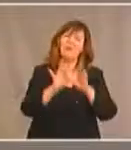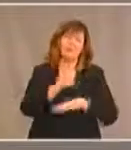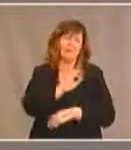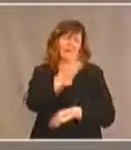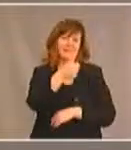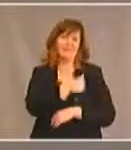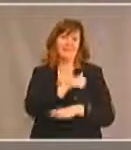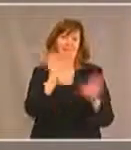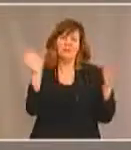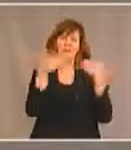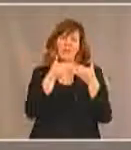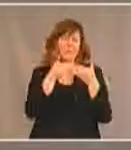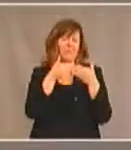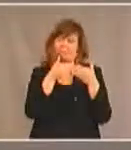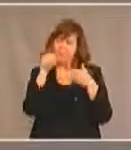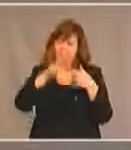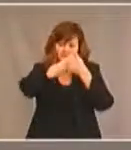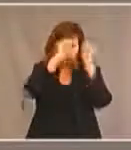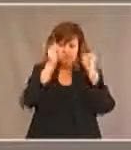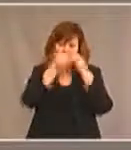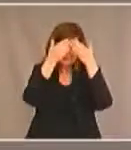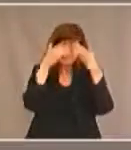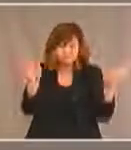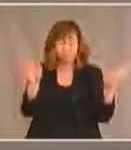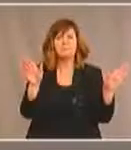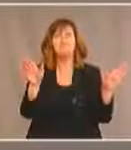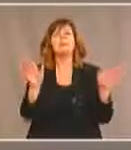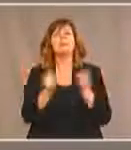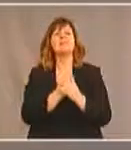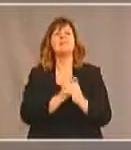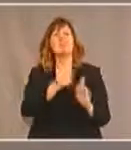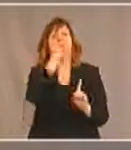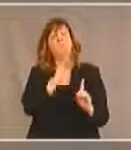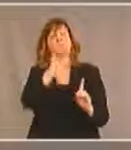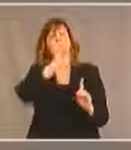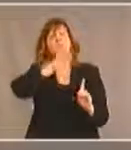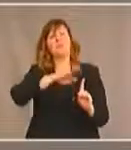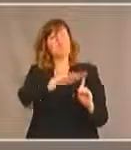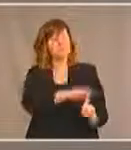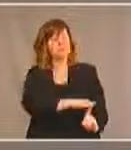la façon de voir les handicaps est très importante je crois